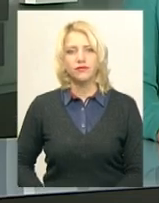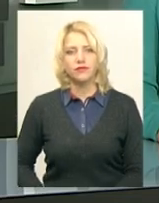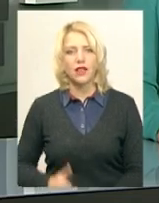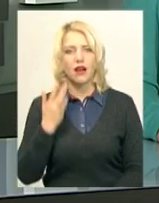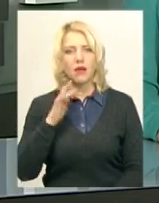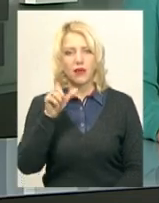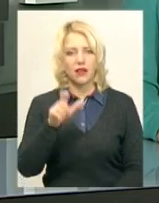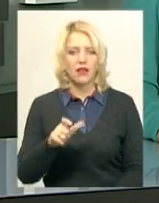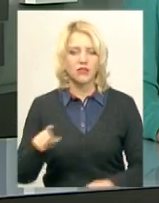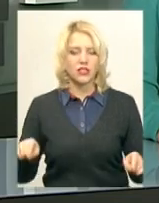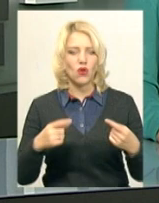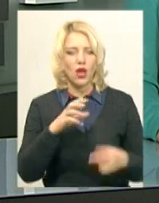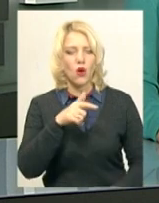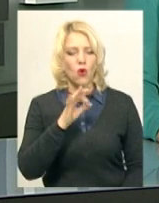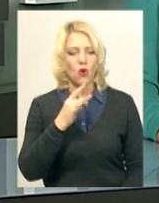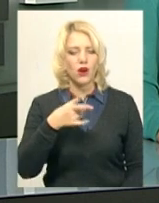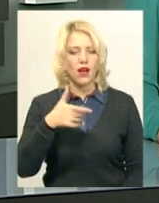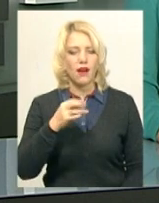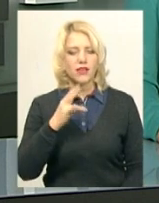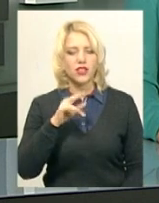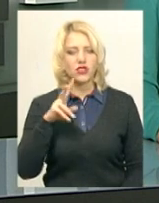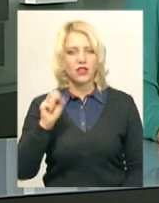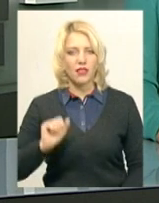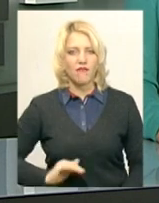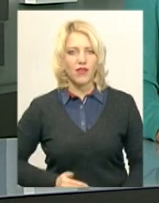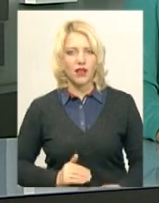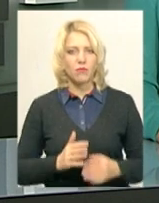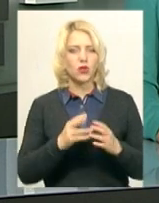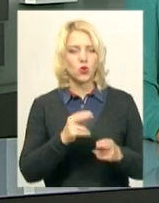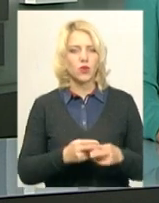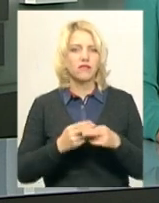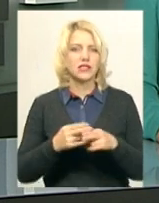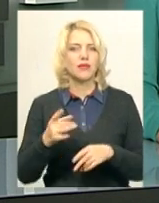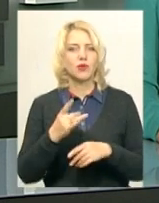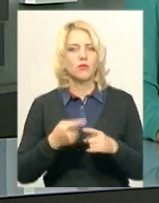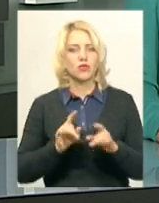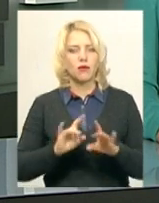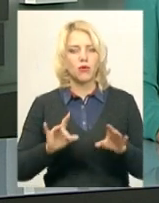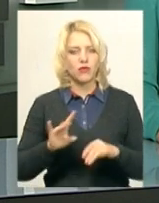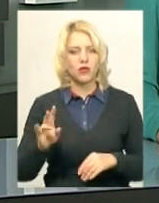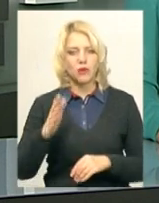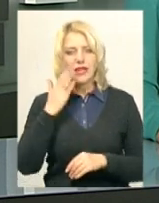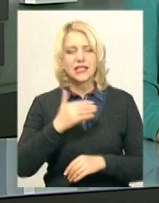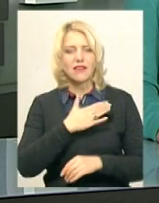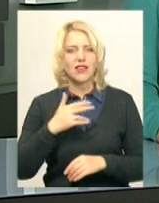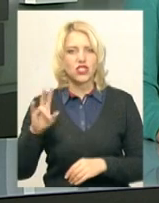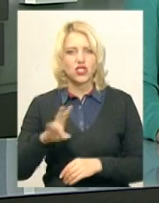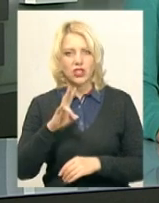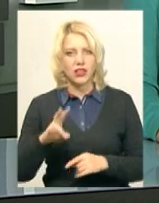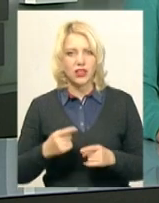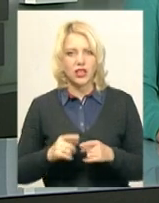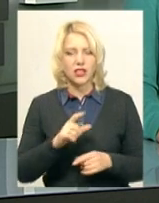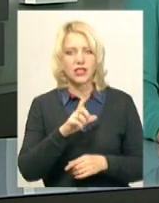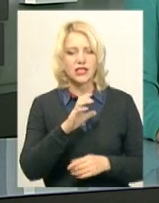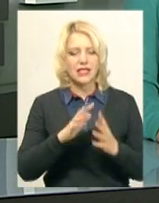Американець створив органічну ферму у селі Залісті до Найвецького району. Про це повідомив священник Криму католицької парафії з села Залісті